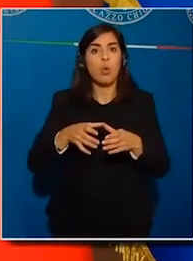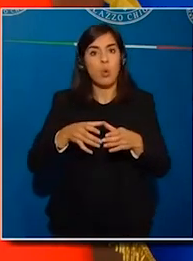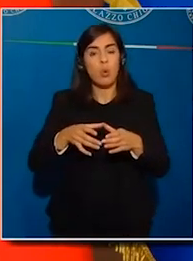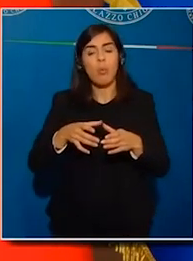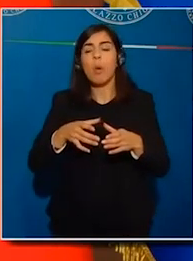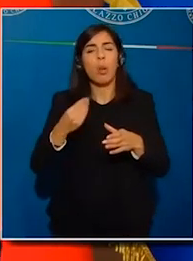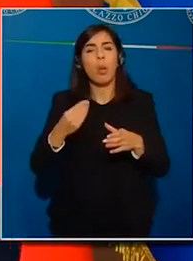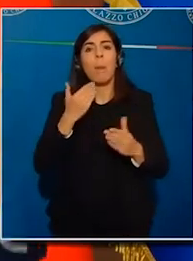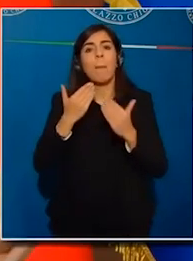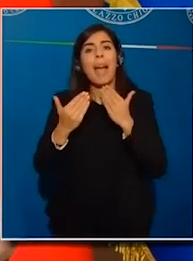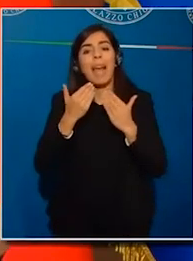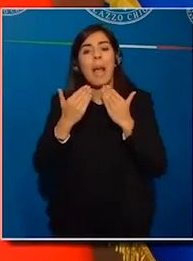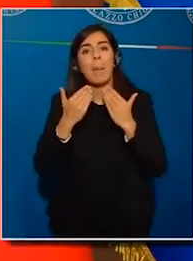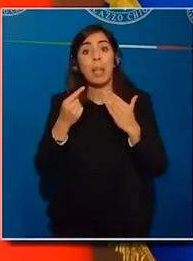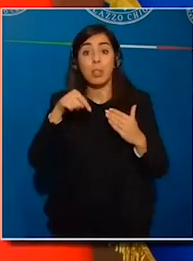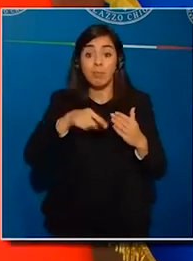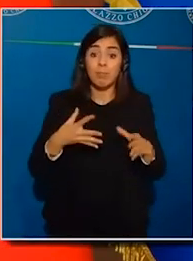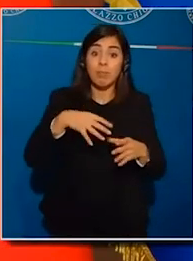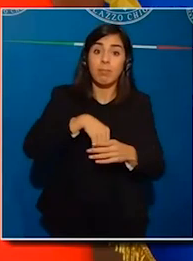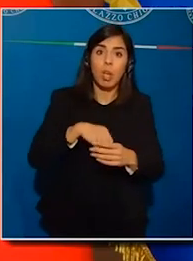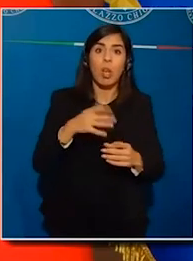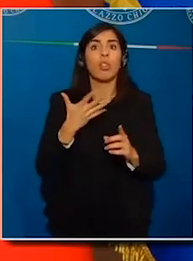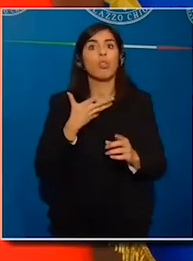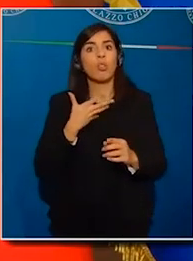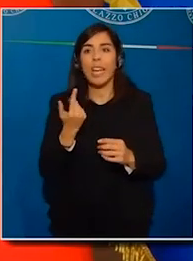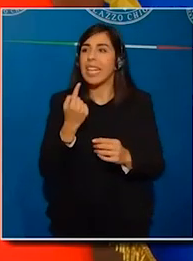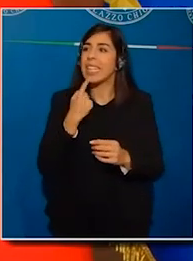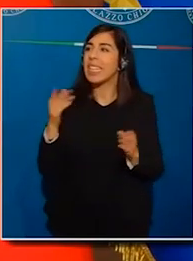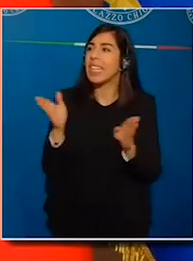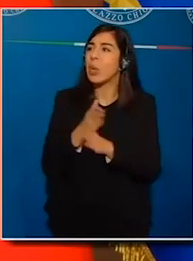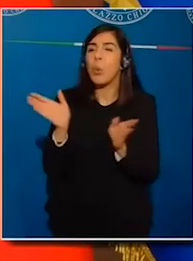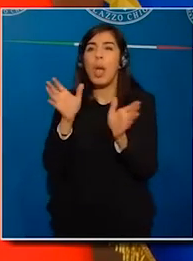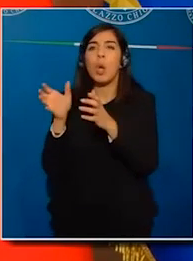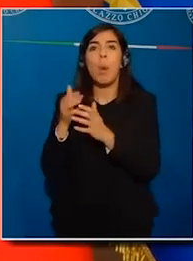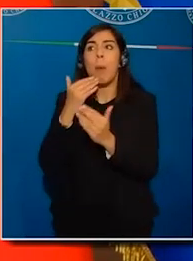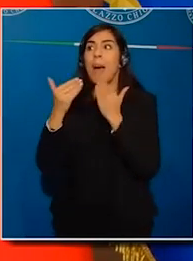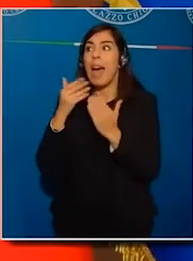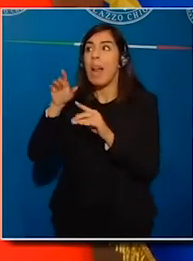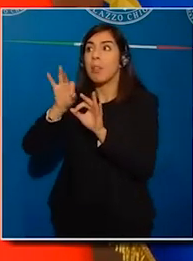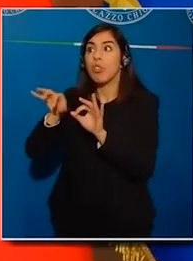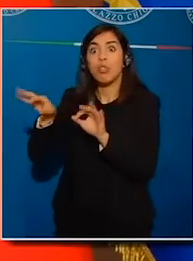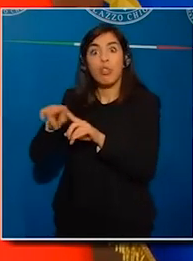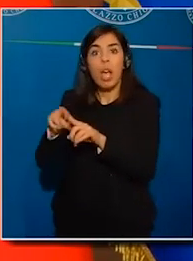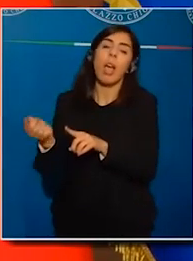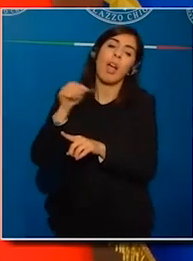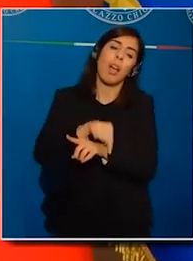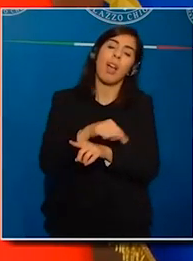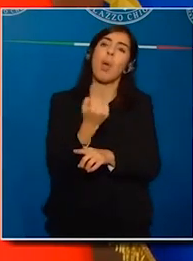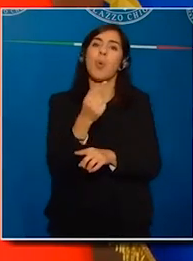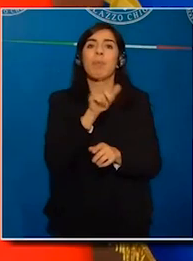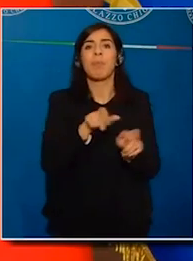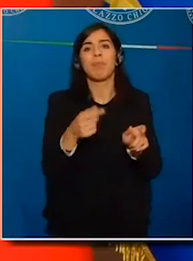è composto da tutte le forze rappresentate in Parlamento. Addirittura, essendo un organismo di